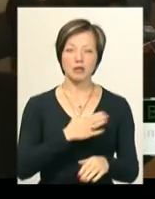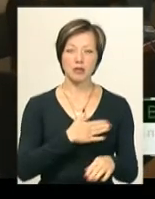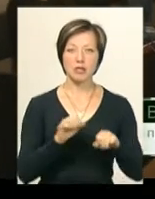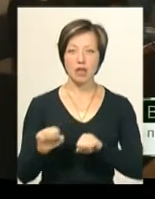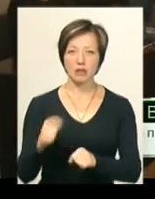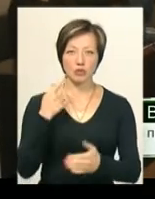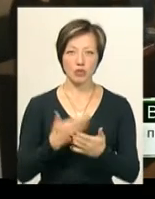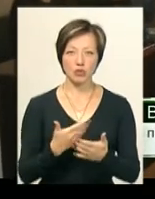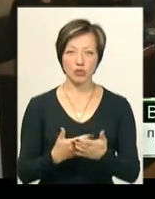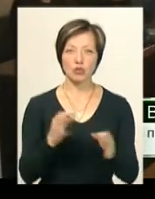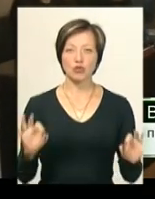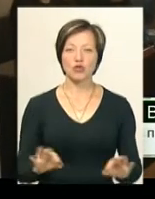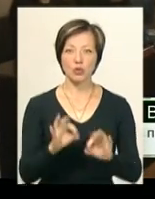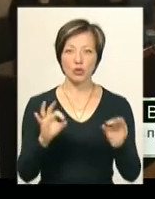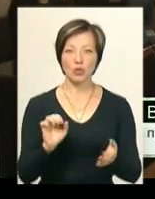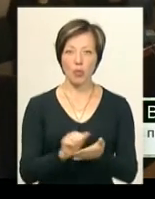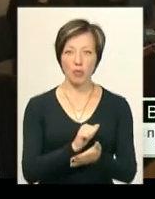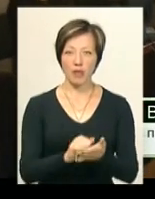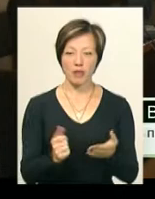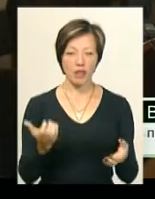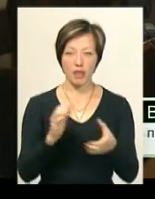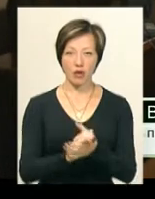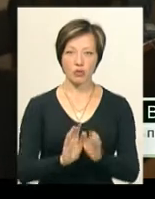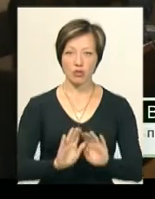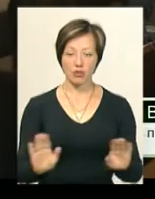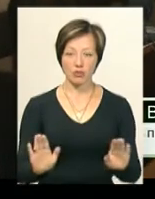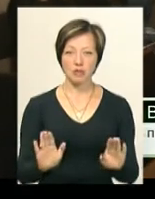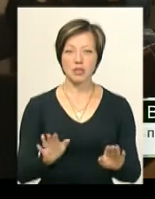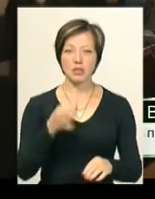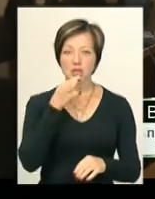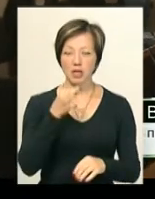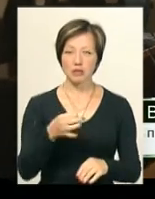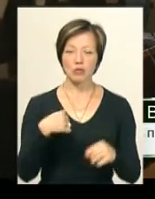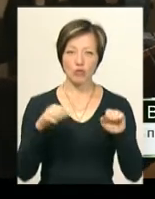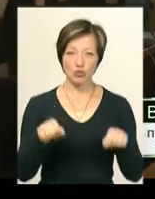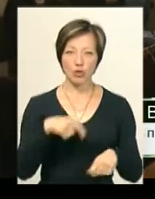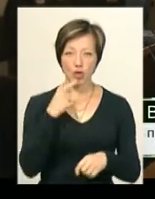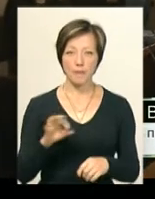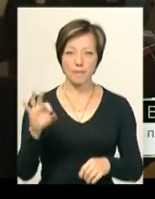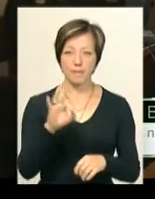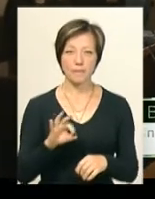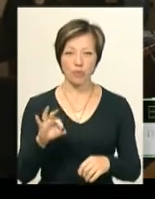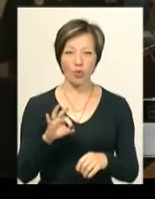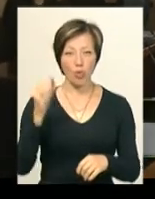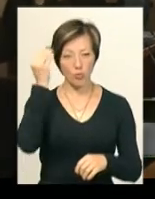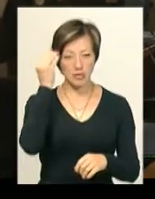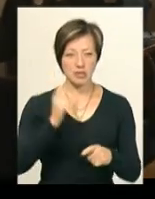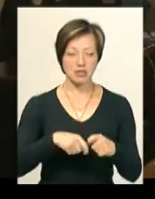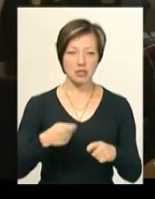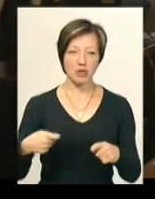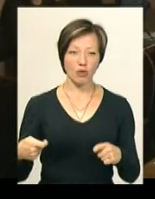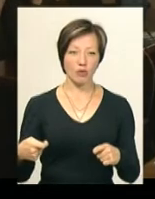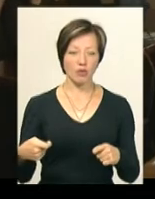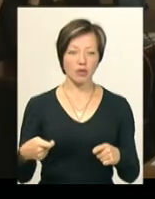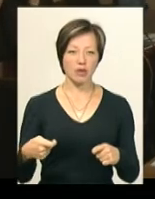жодним аркушем матеріалів кримінального провадження не ознайомилась. З вказаного я можу говорити лише про те, це про умисне затягування